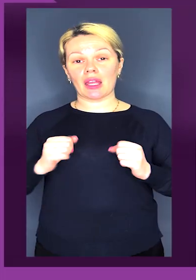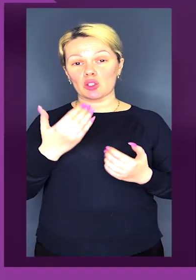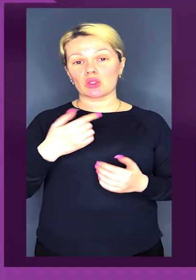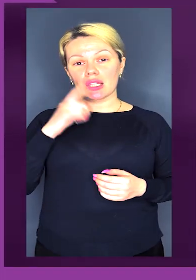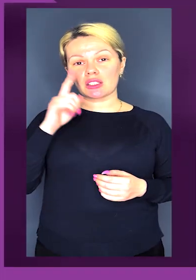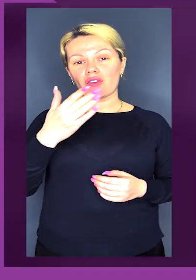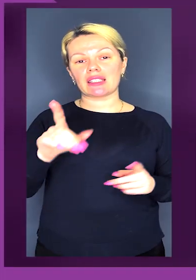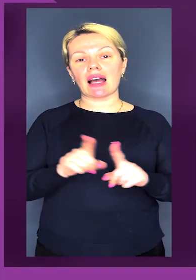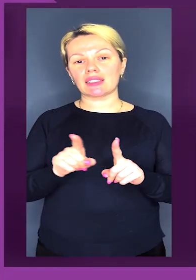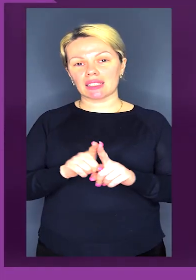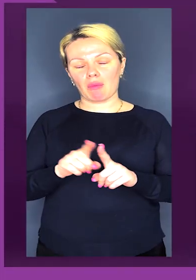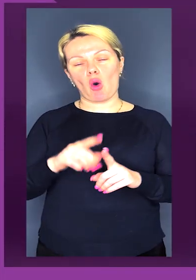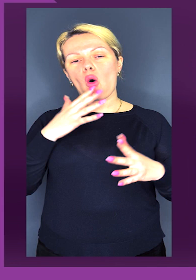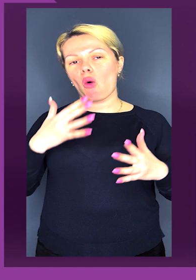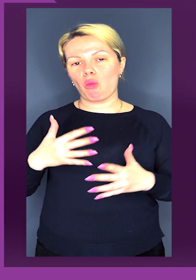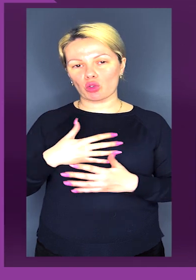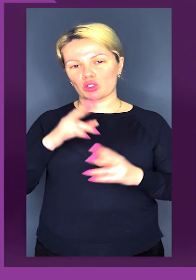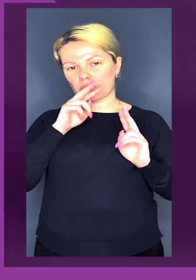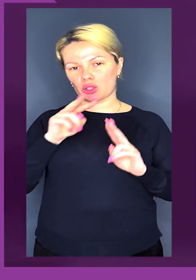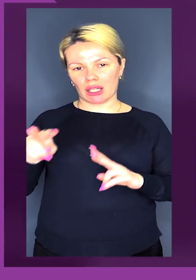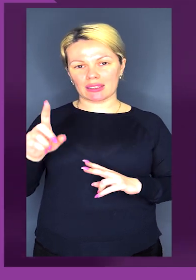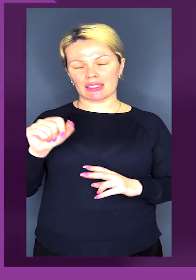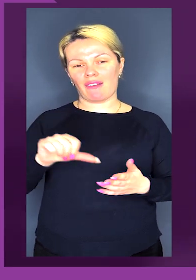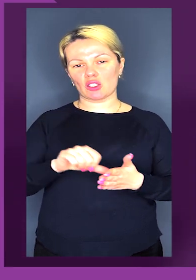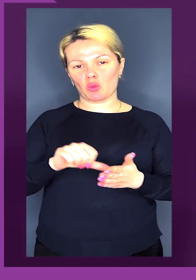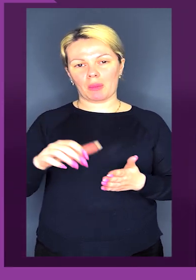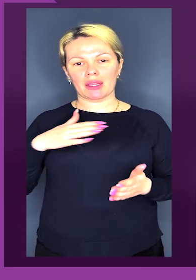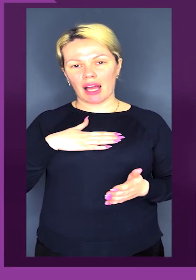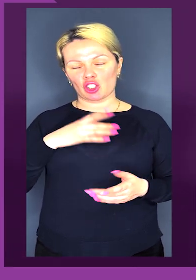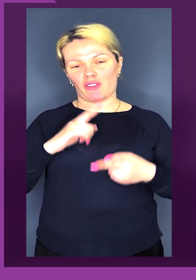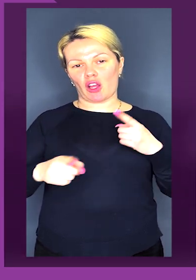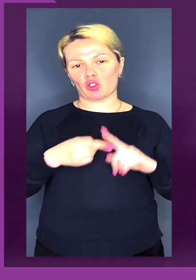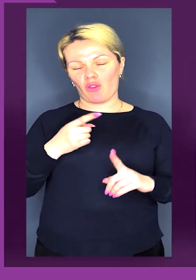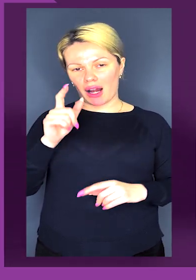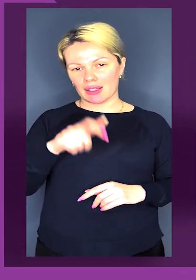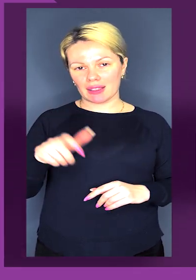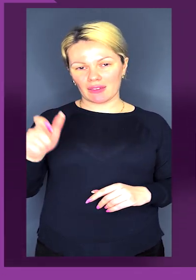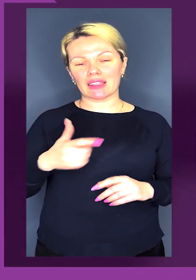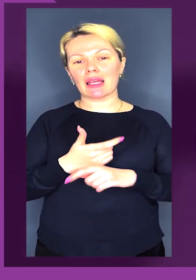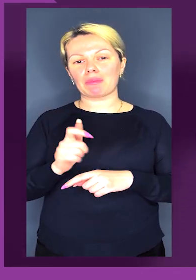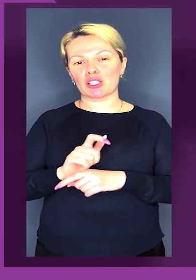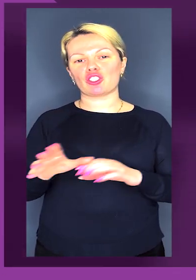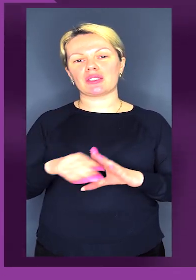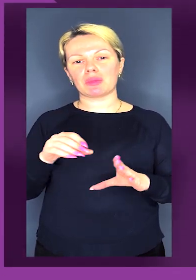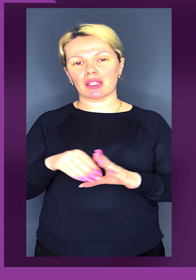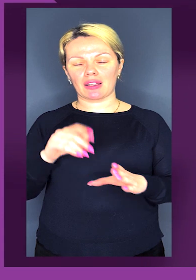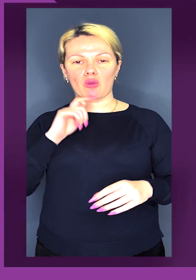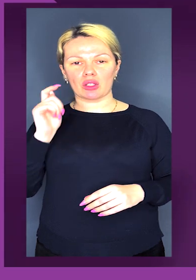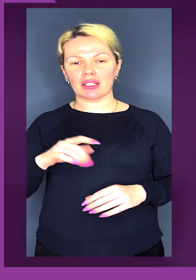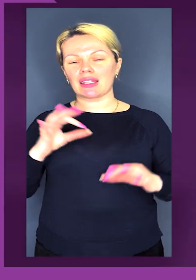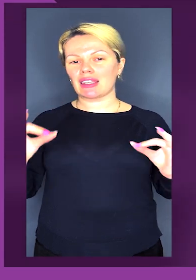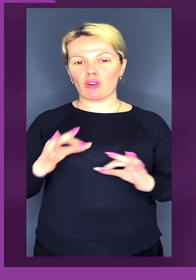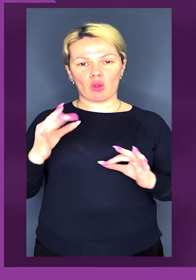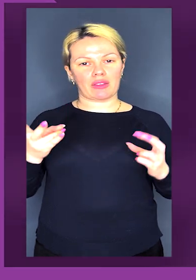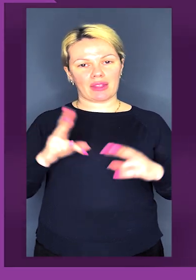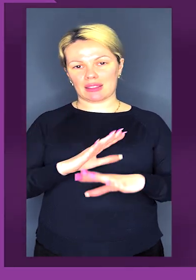Друзі, я знаю, що ви так само обожнюєте спостерігати за виступами наших фехтувальників, тим більше збірна України